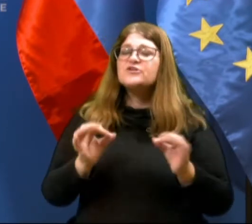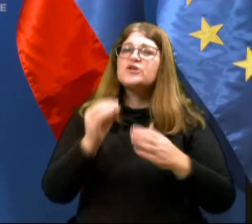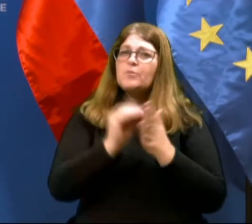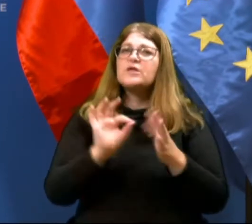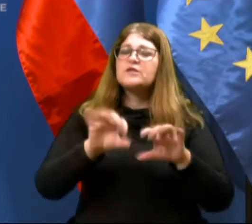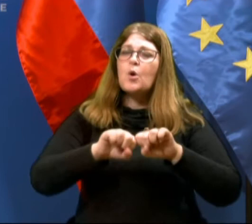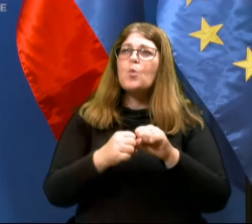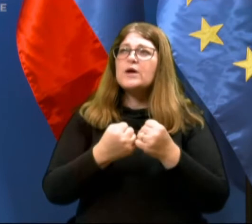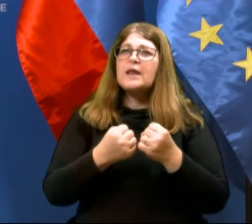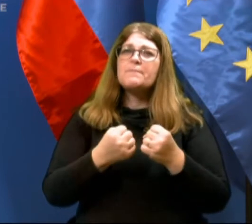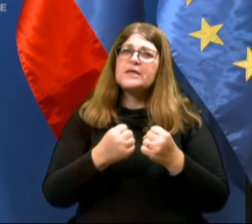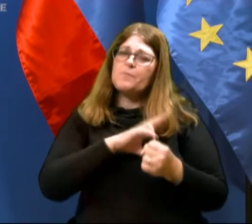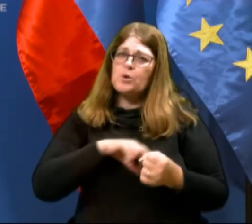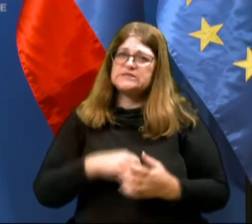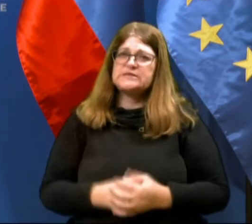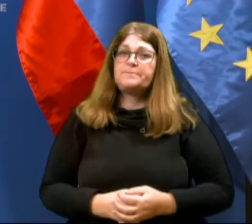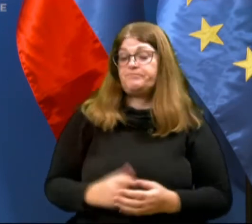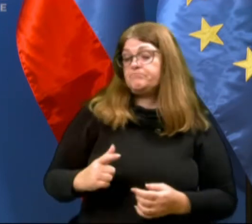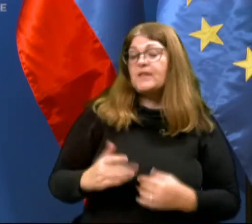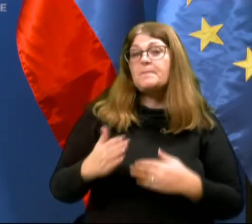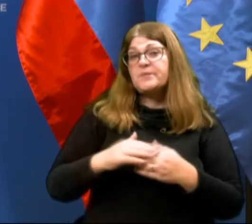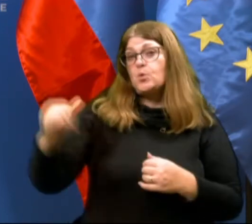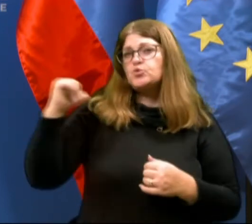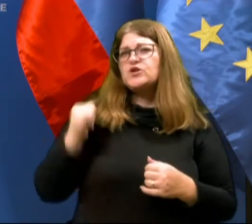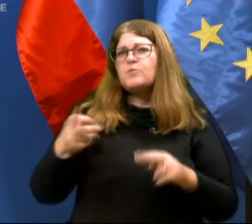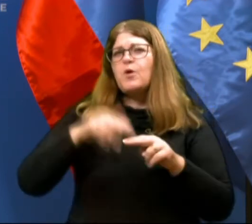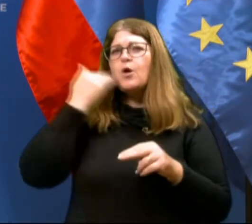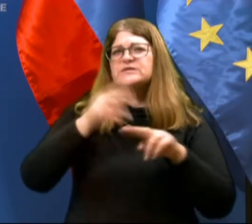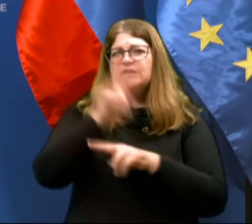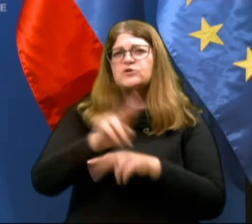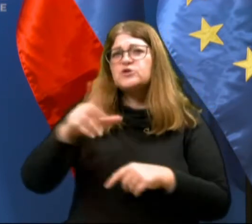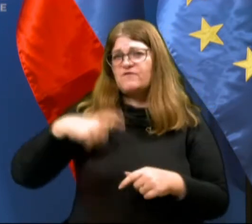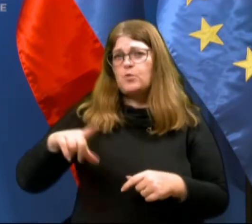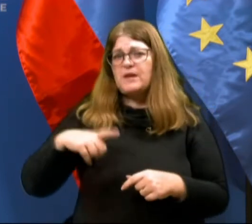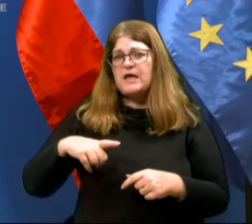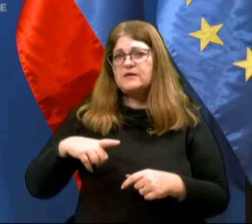pri včerašnjem poststrenem nadzoru v Ljubljani.